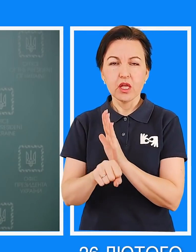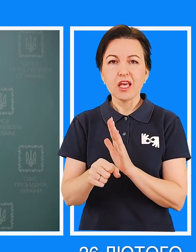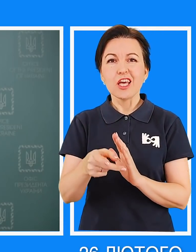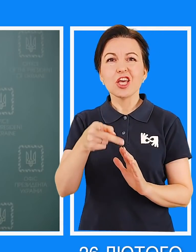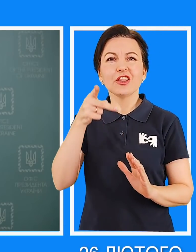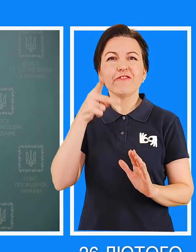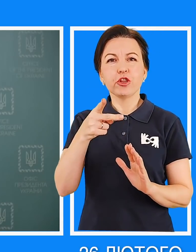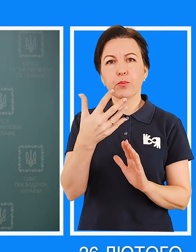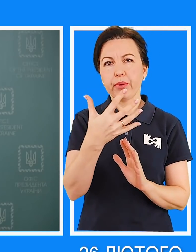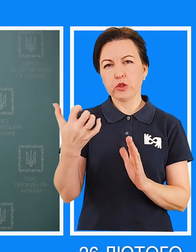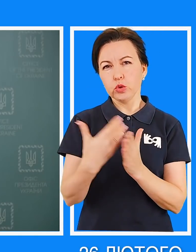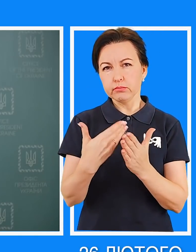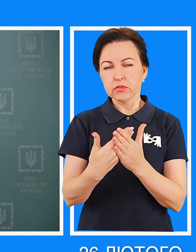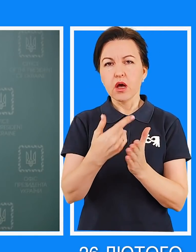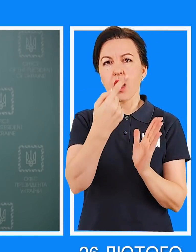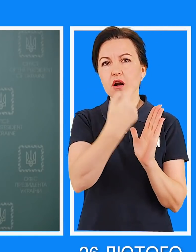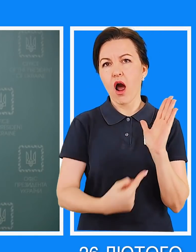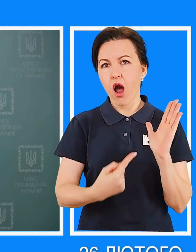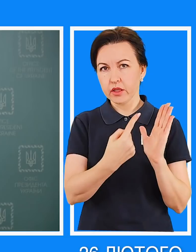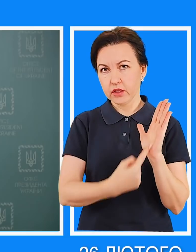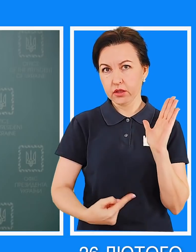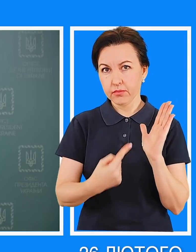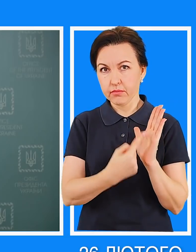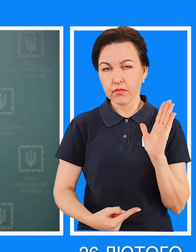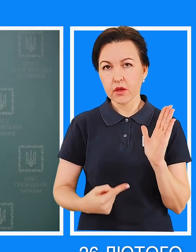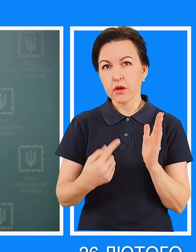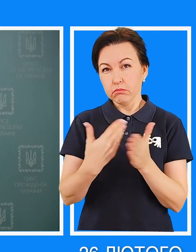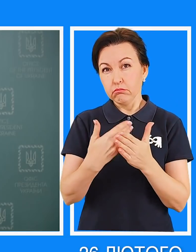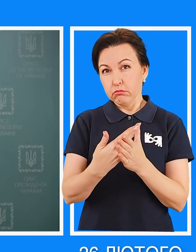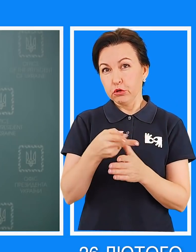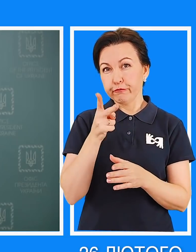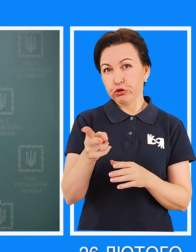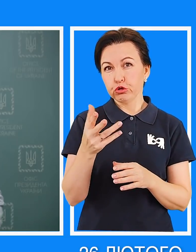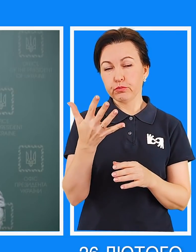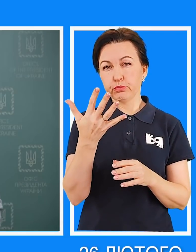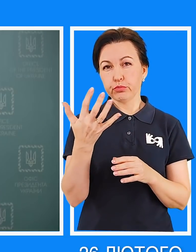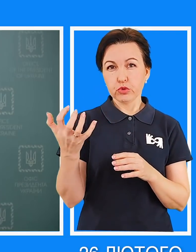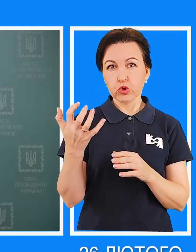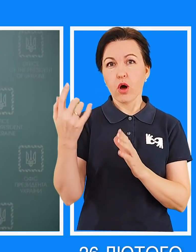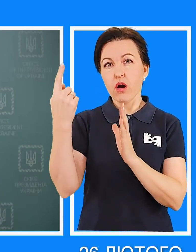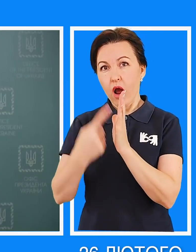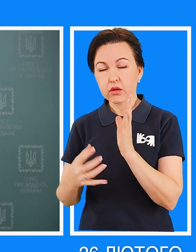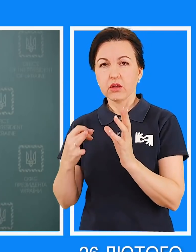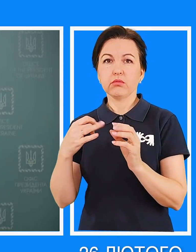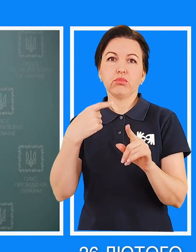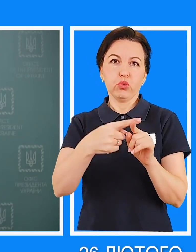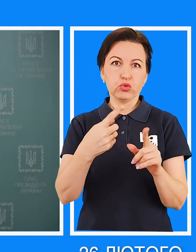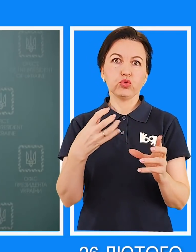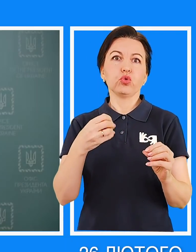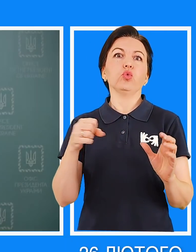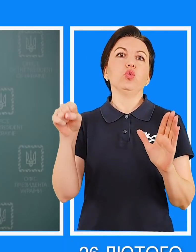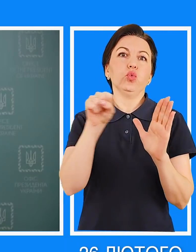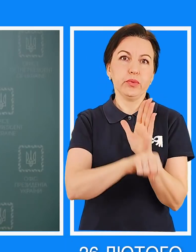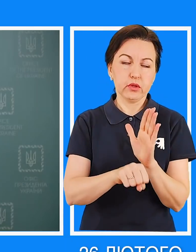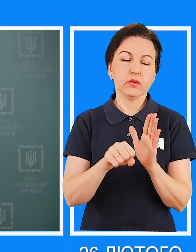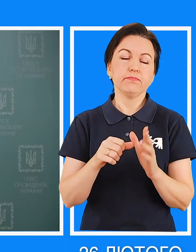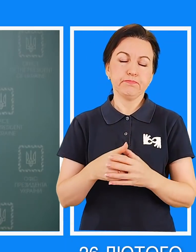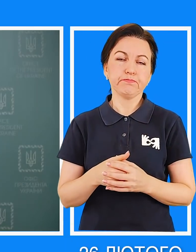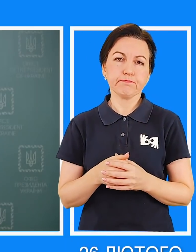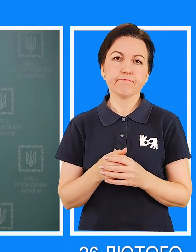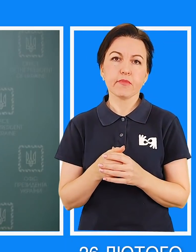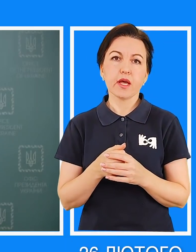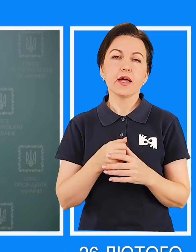вбитими і десь 2,5 тисячі поранених, тобто близько 3,5 тисяч осіб пораненими і вбитими.